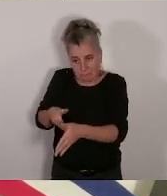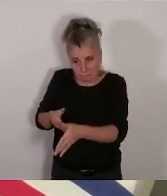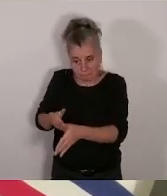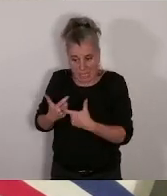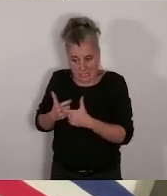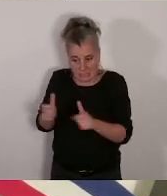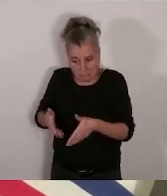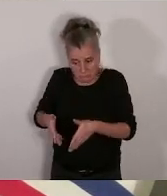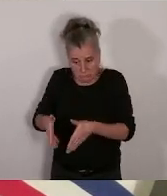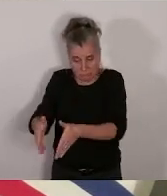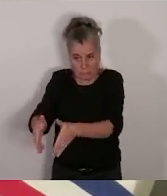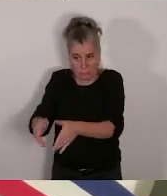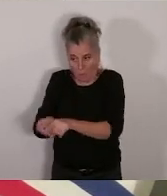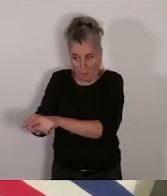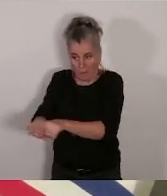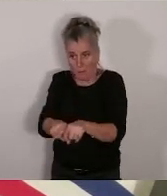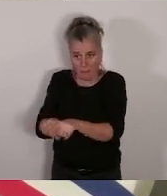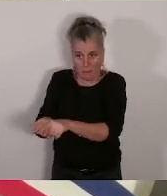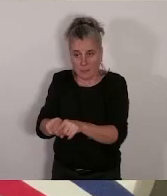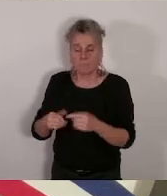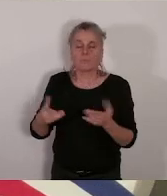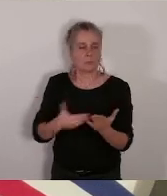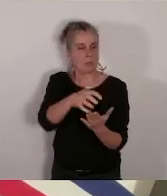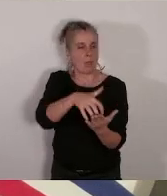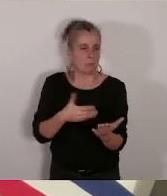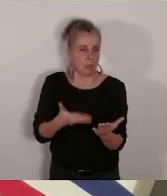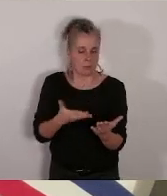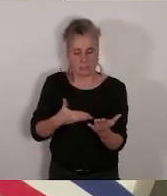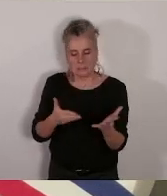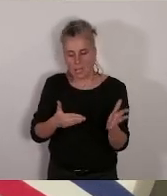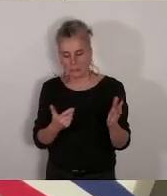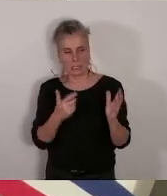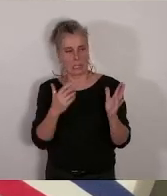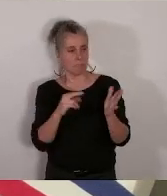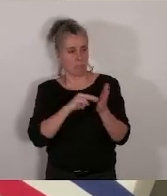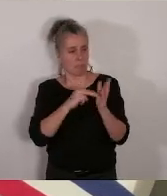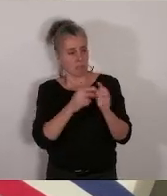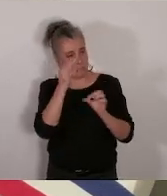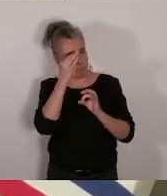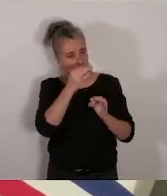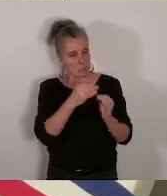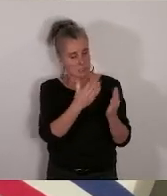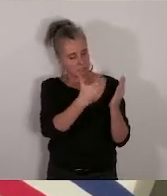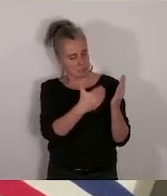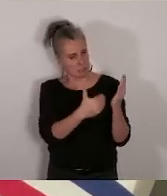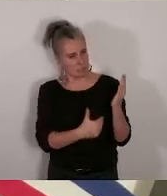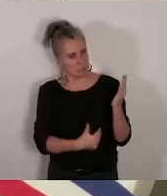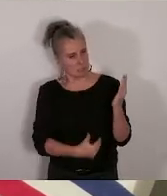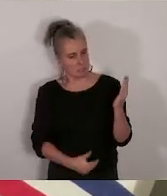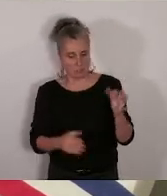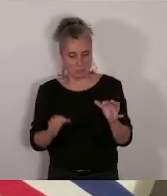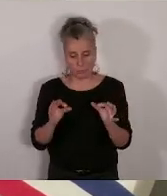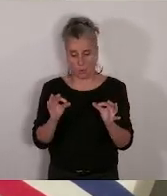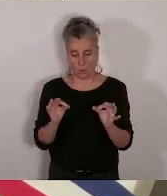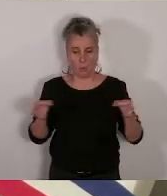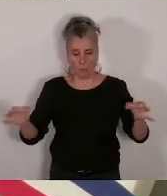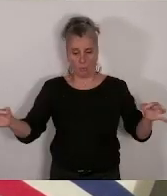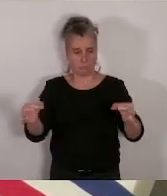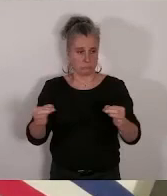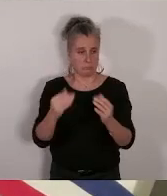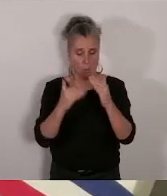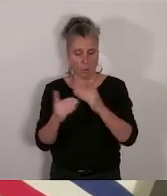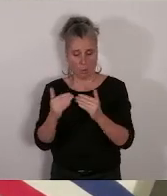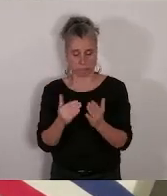présente l'état technique du dossier pour mener à bien cette régularisation cadastrale voilà tout